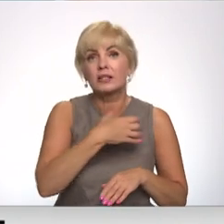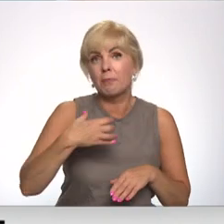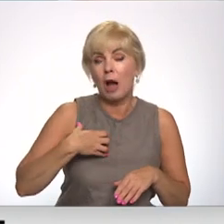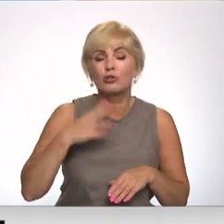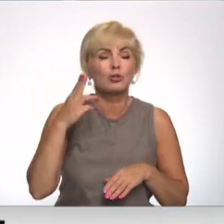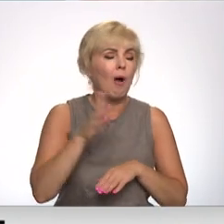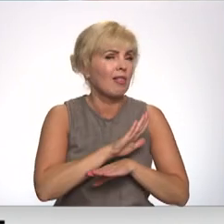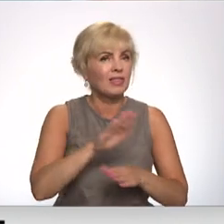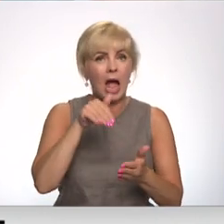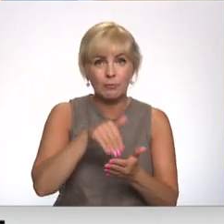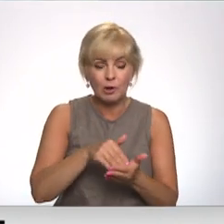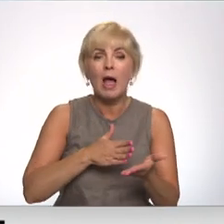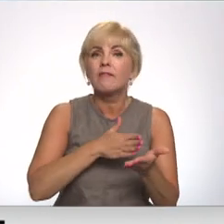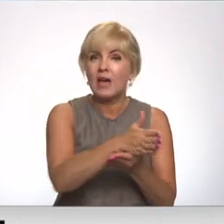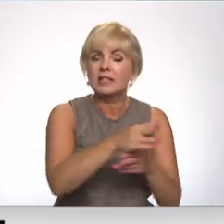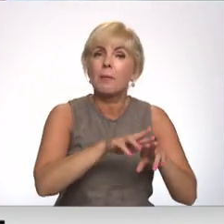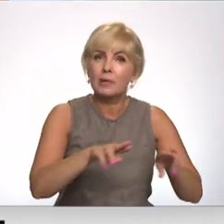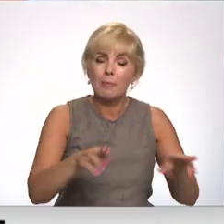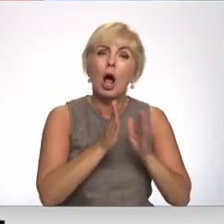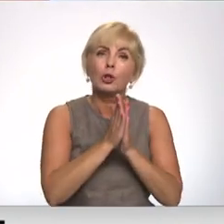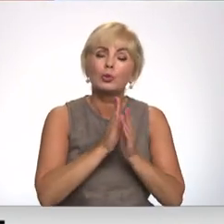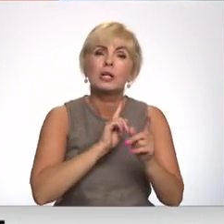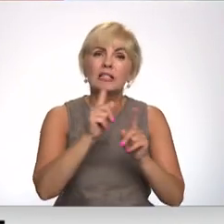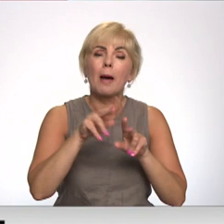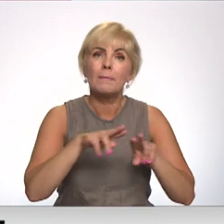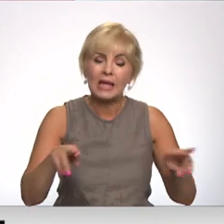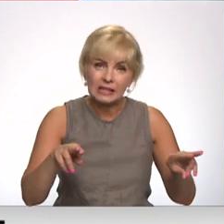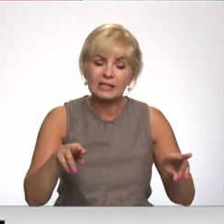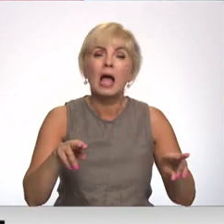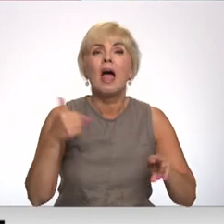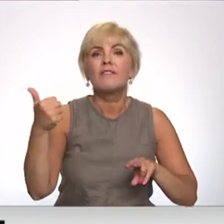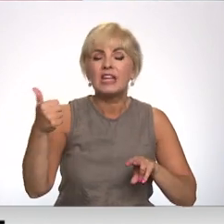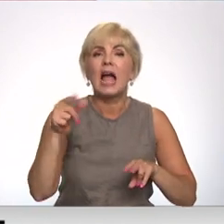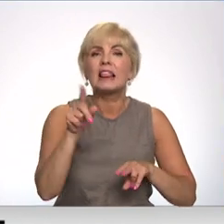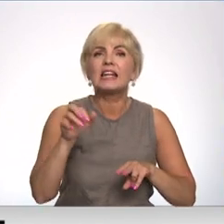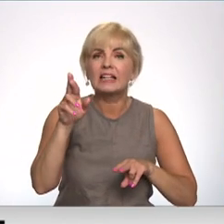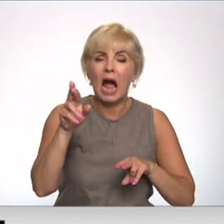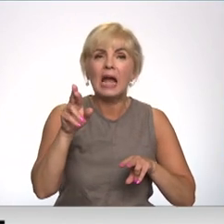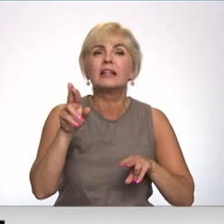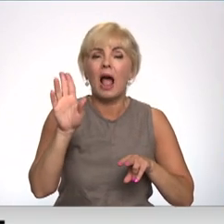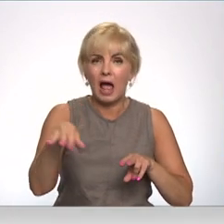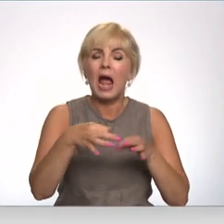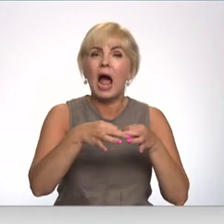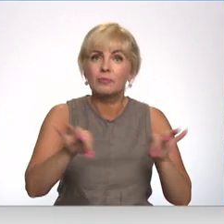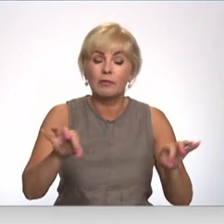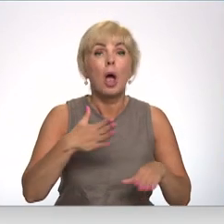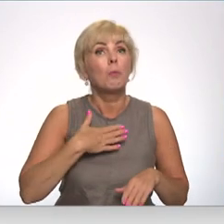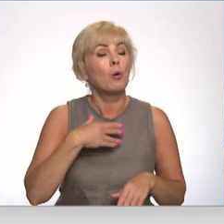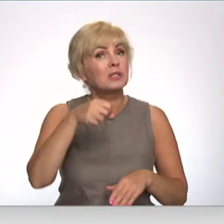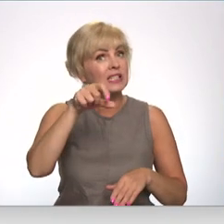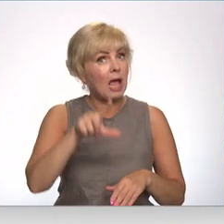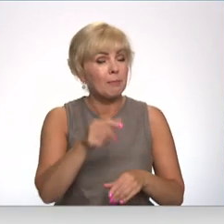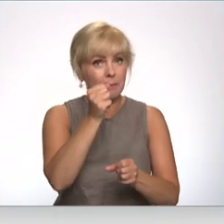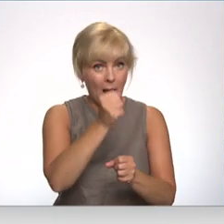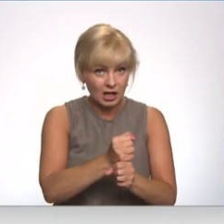neapstāties, vērsīsies pie premiera, lūdzot sātīnas ministra tāļa linkaita demisiju. Mums ir 16 pagasti un